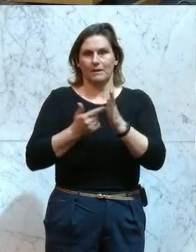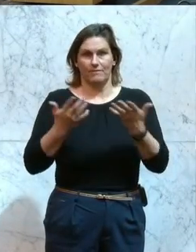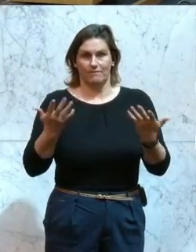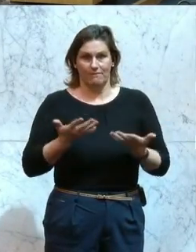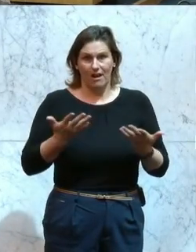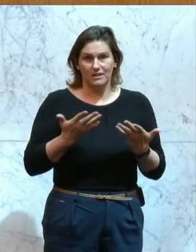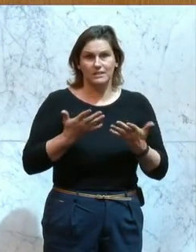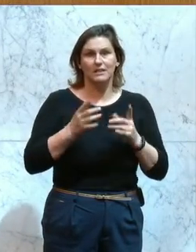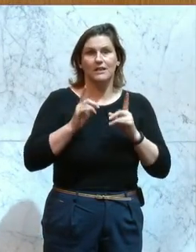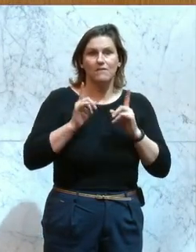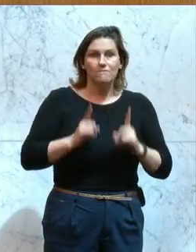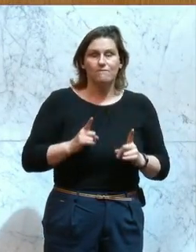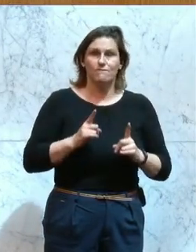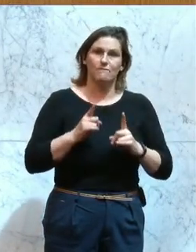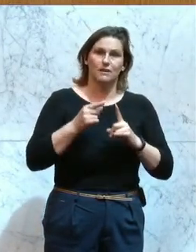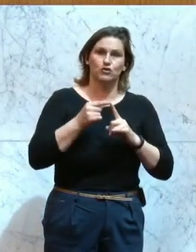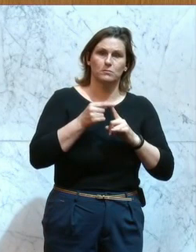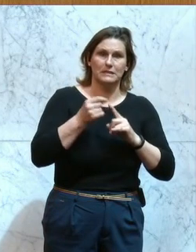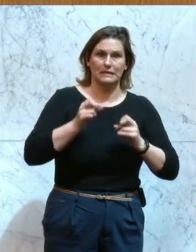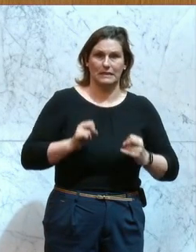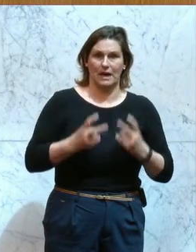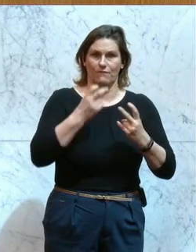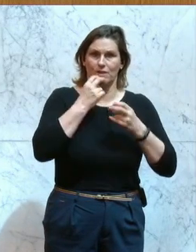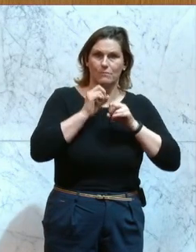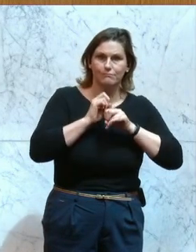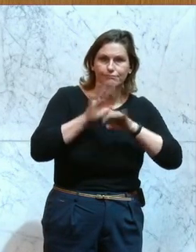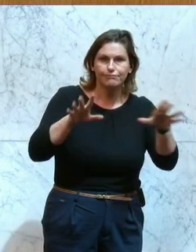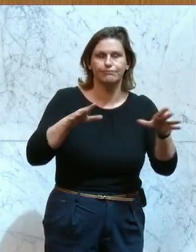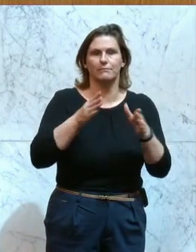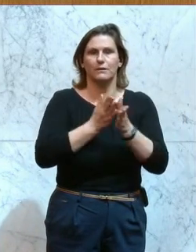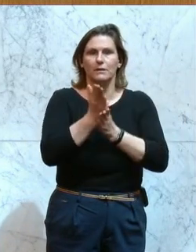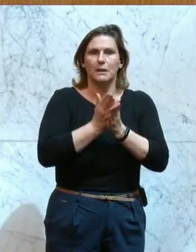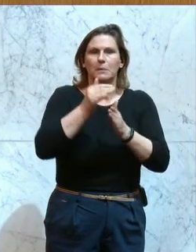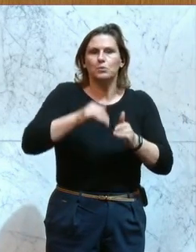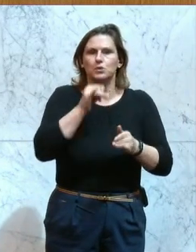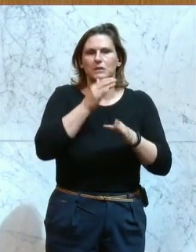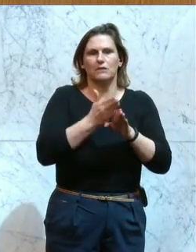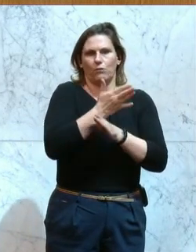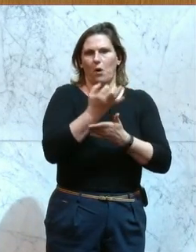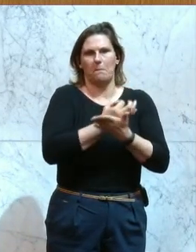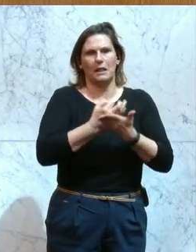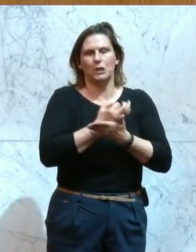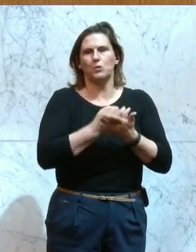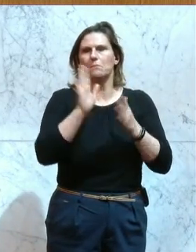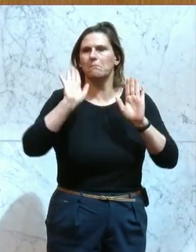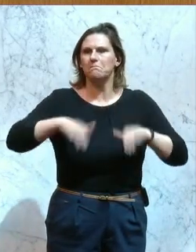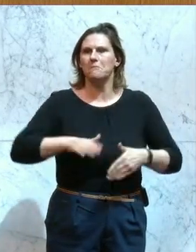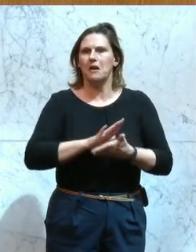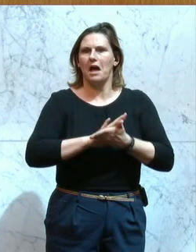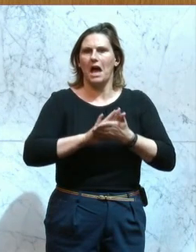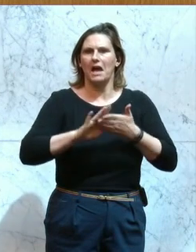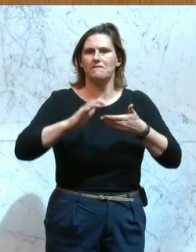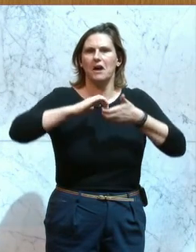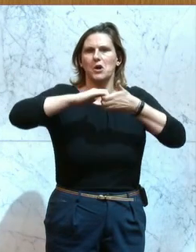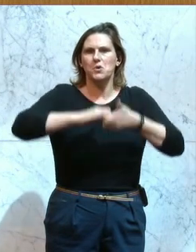man, wenn man eine Spitzenkraft im Nachrichtendienst sein will, keine einschlägige Vorbildung braucht, sondern ganz einfach Clubmitarbeiter der